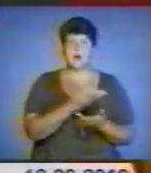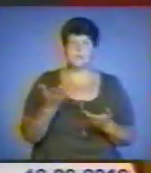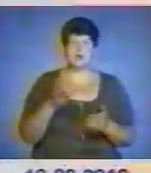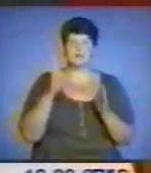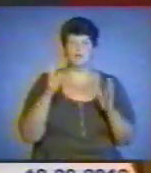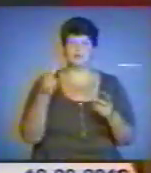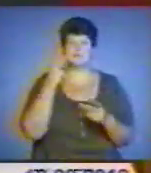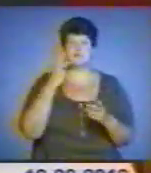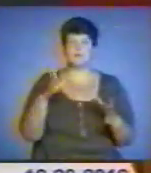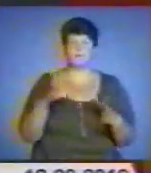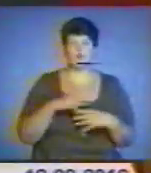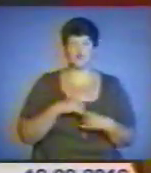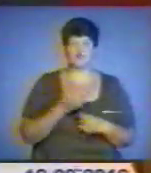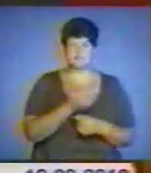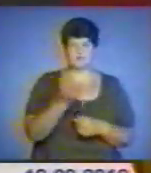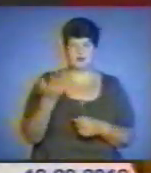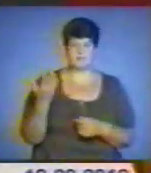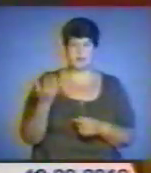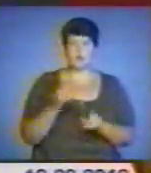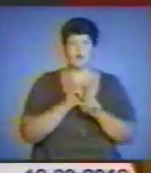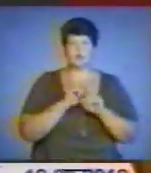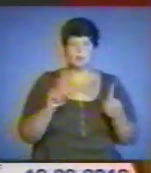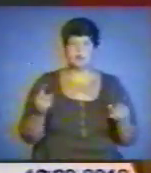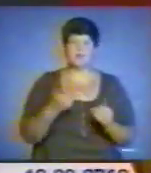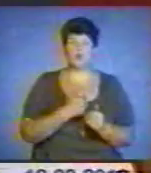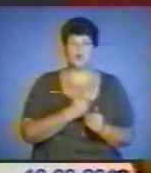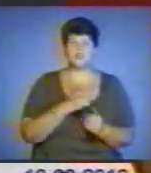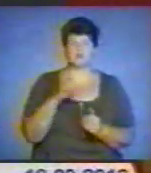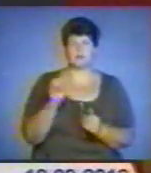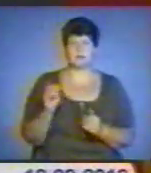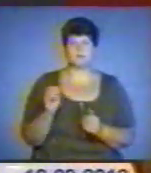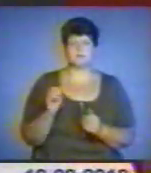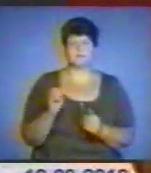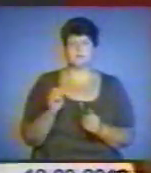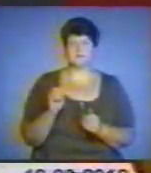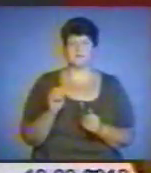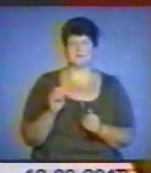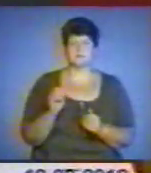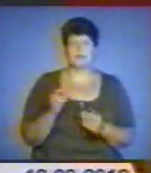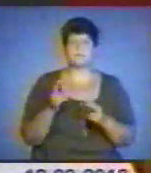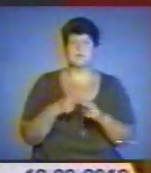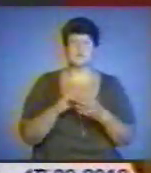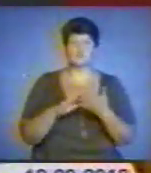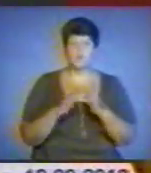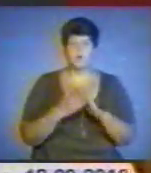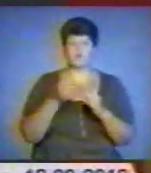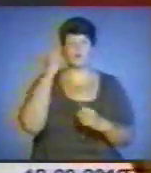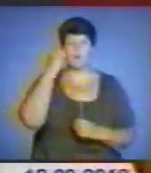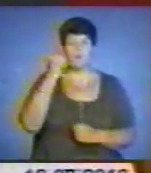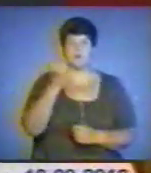поруч з вами. Особливо хотів би, безумовно, подякувати